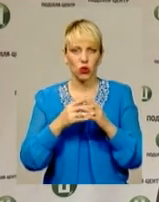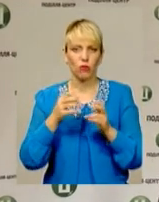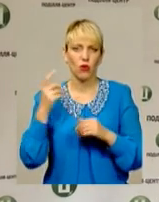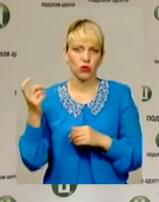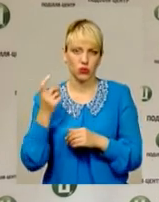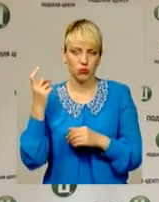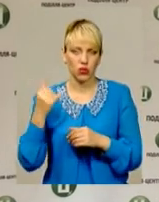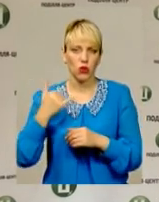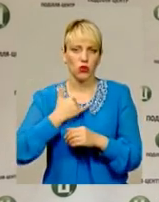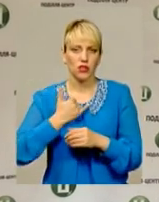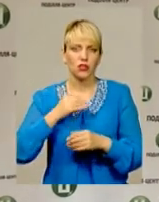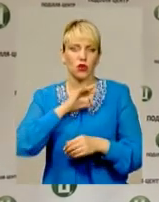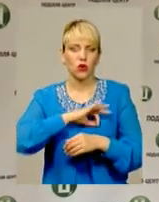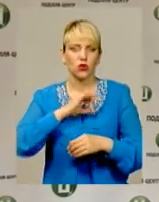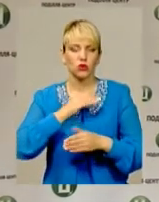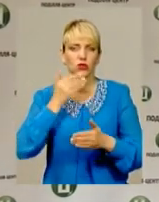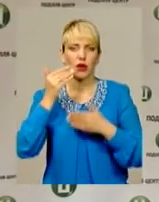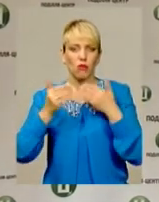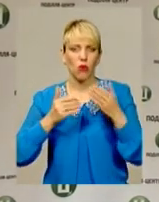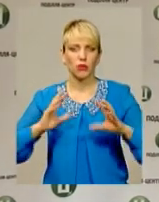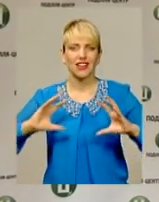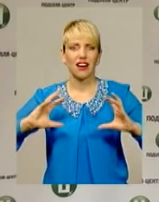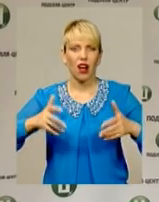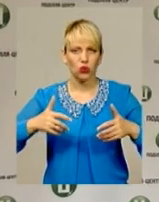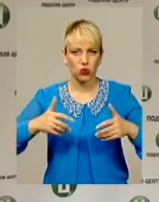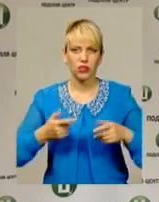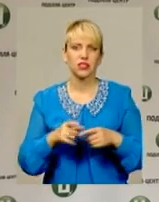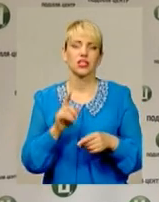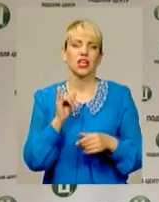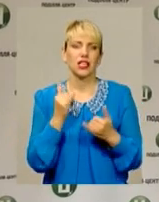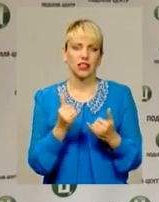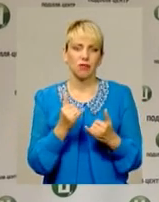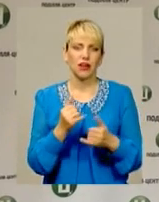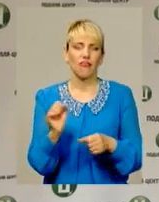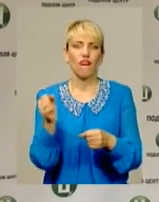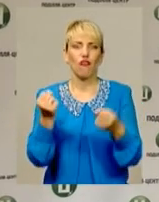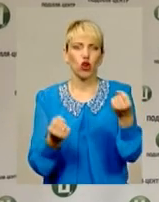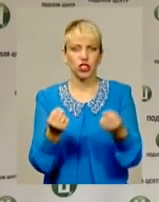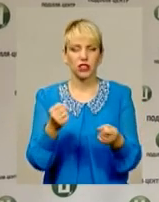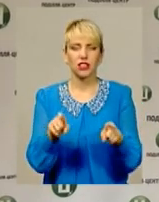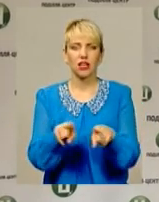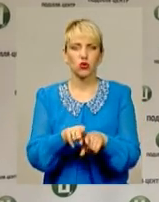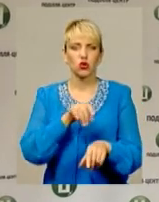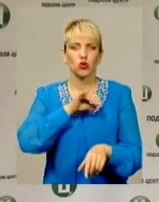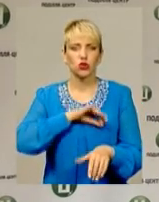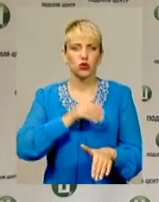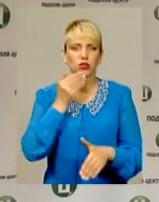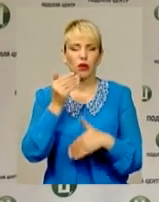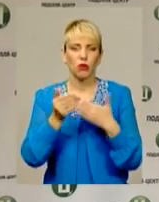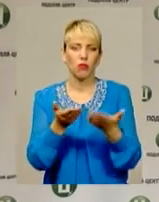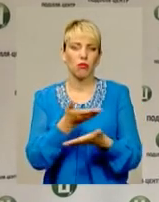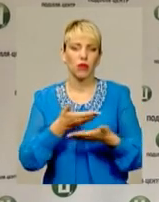також користується попитом професії тракторист. Сьогодні водії користуються попитом. Тому ми